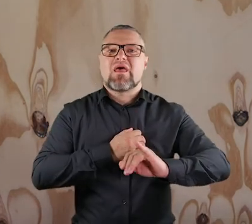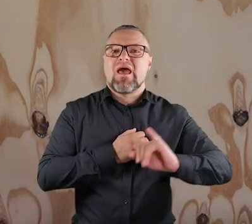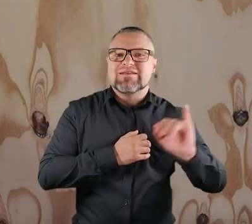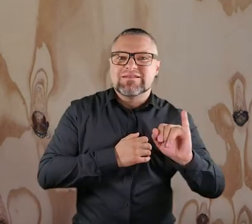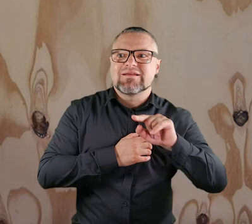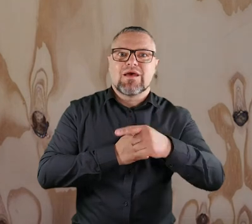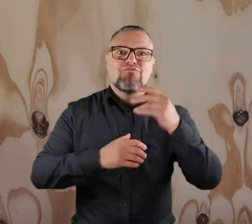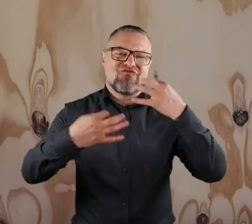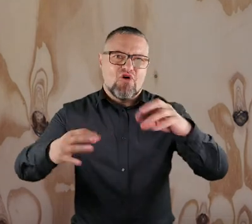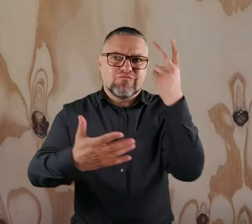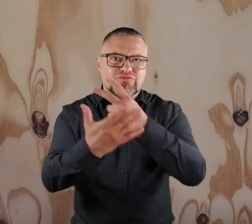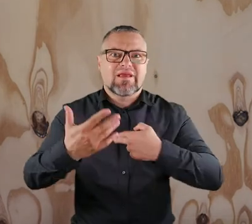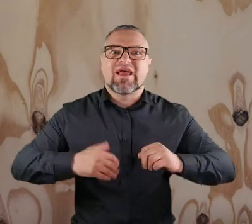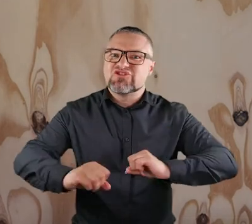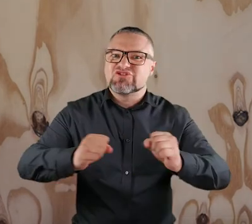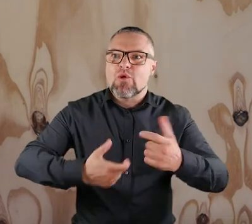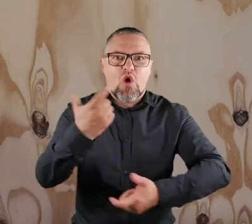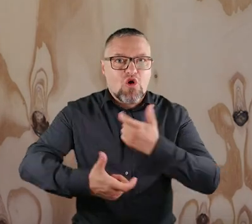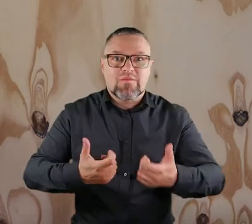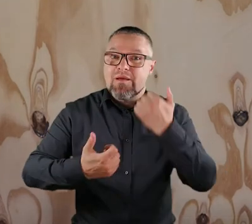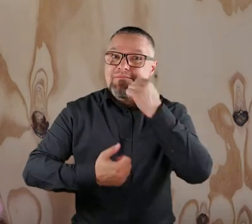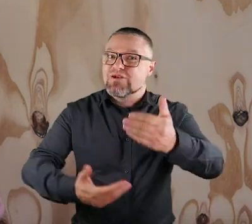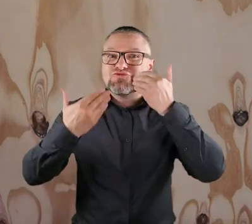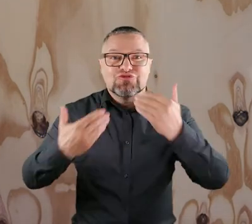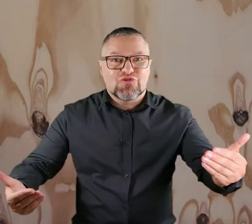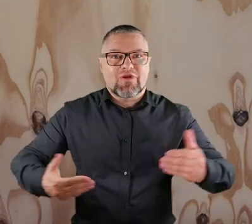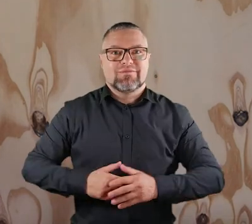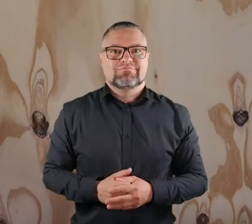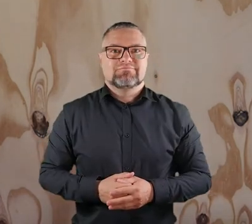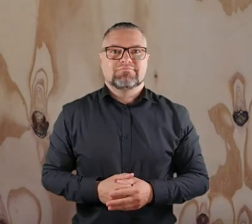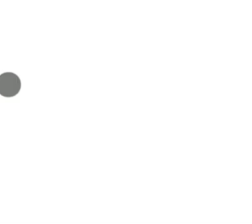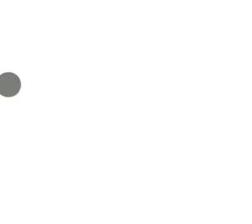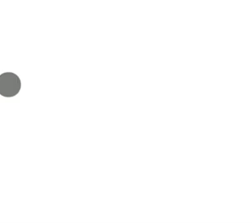na Instagramie. Tam można poczytać o naszych działaniach. Bardzo dziękuję.